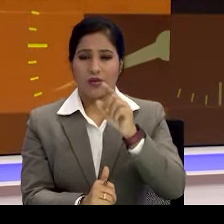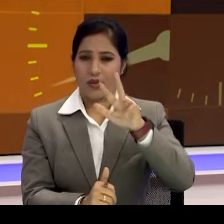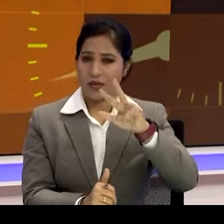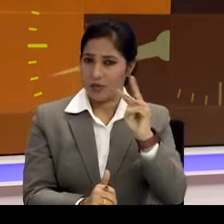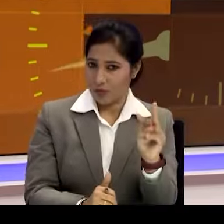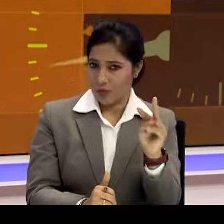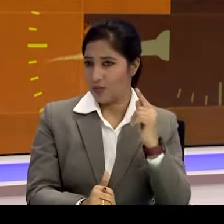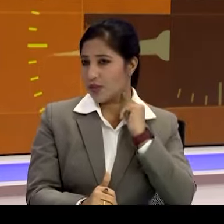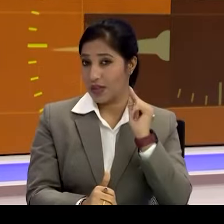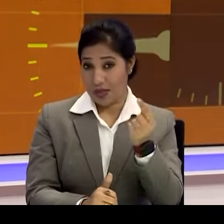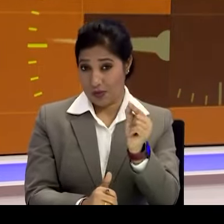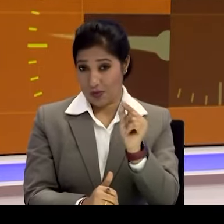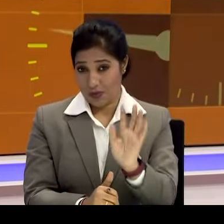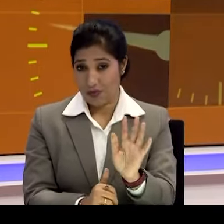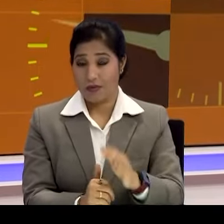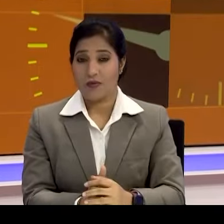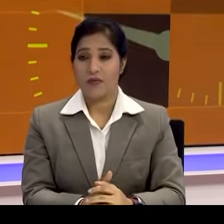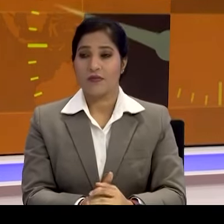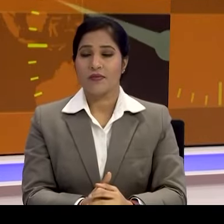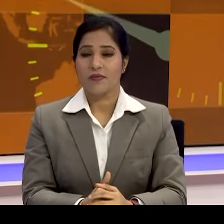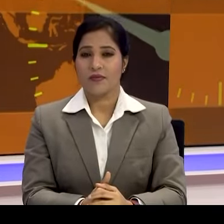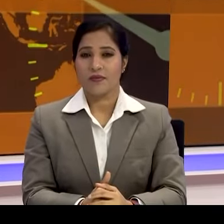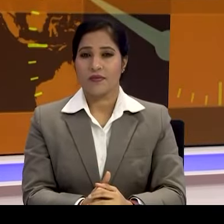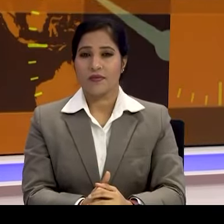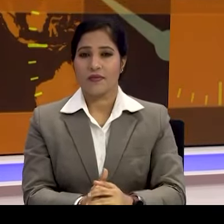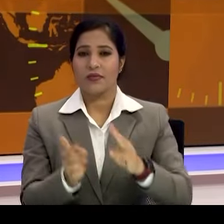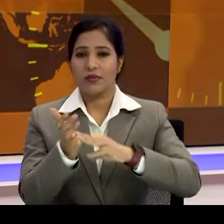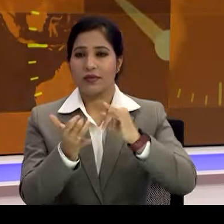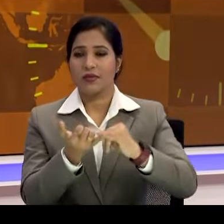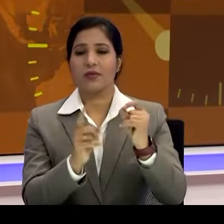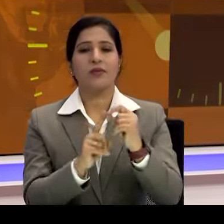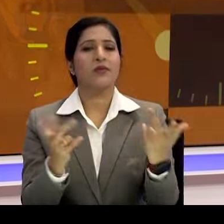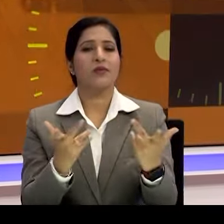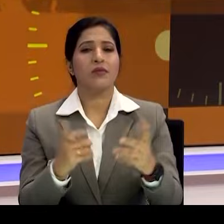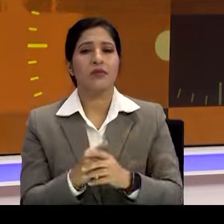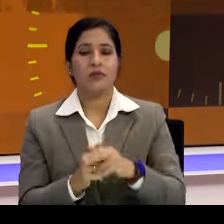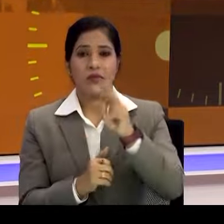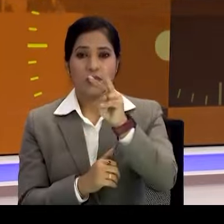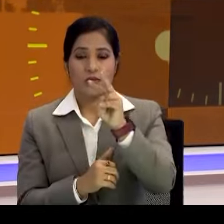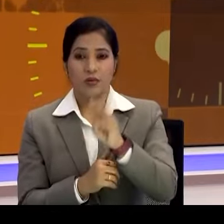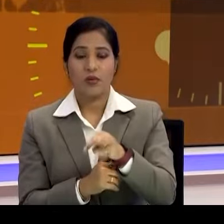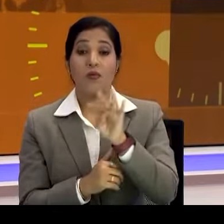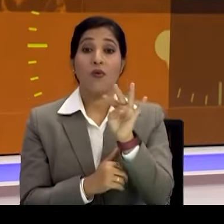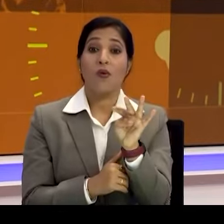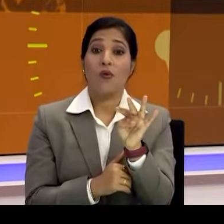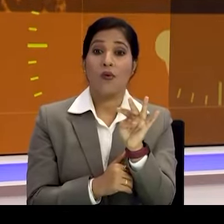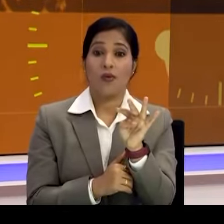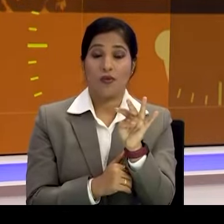और MSP कितनी है 2425